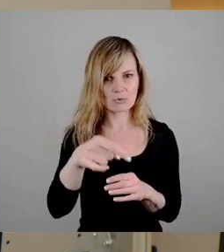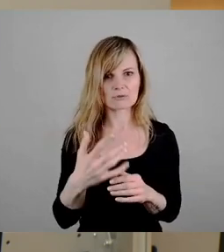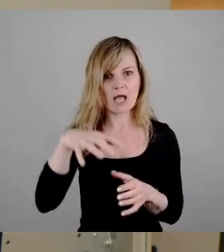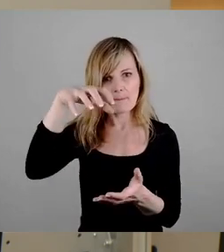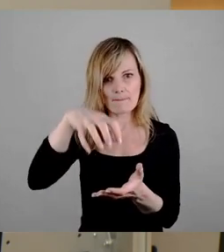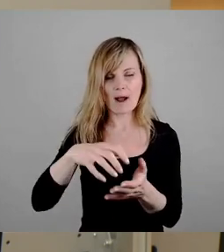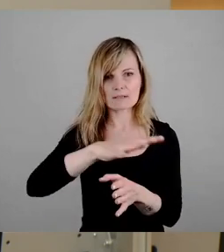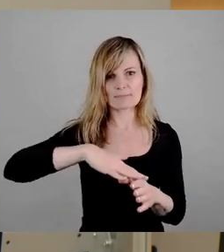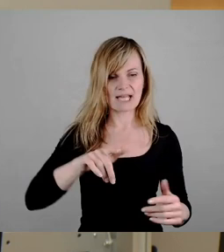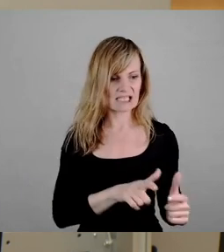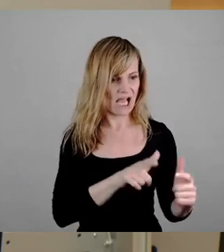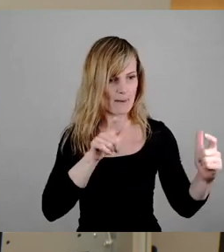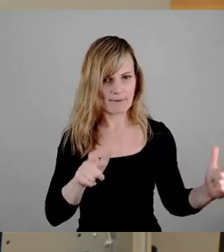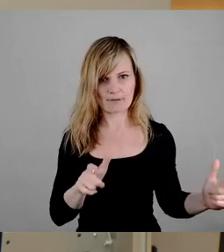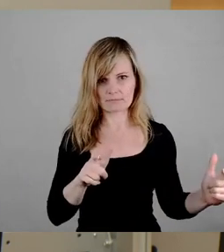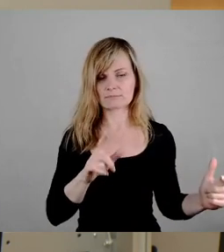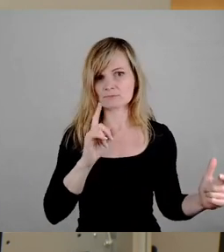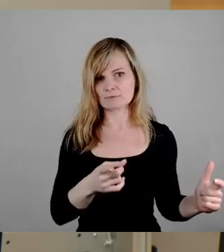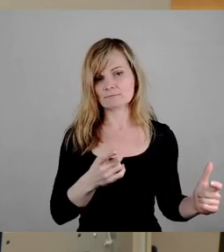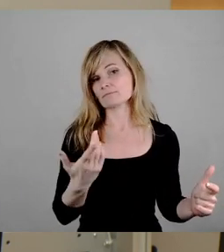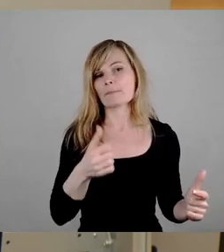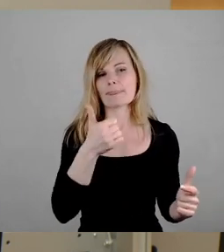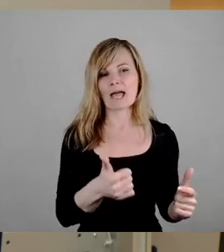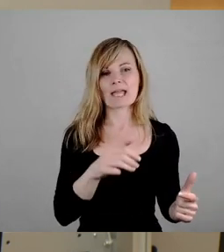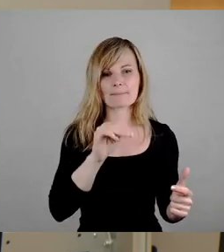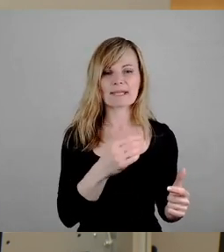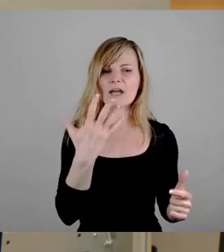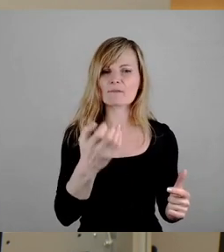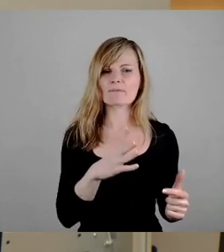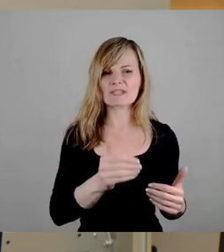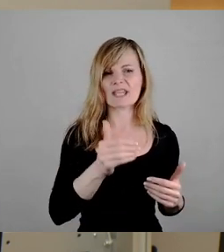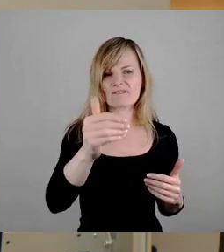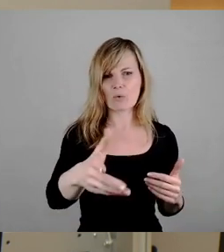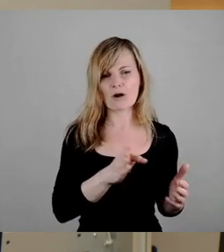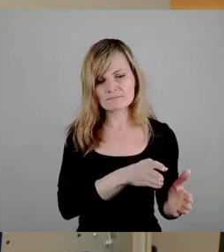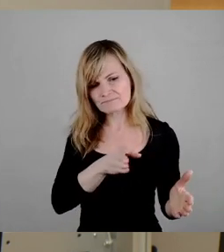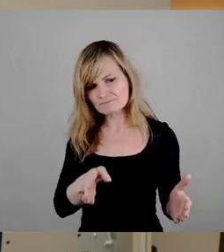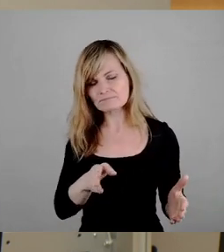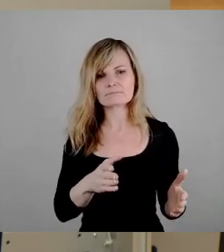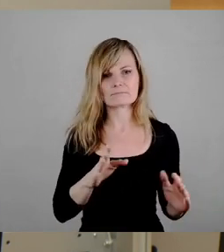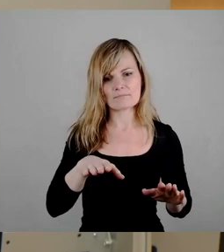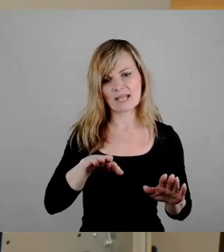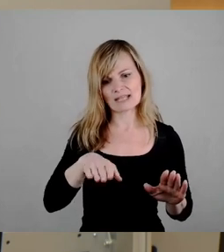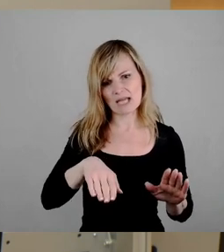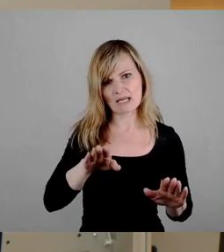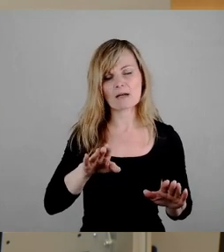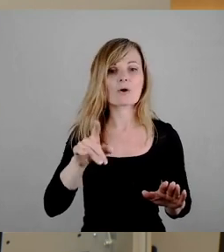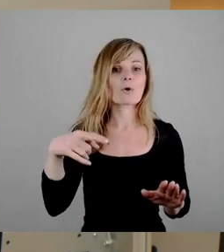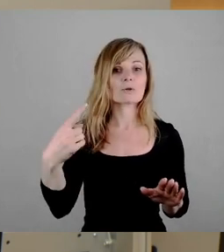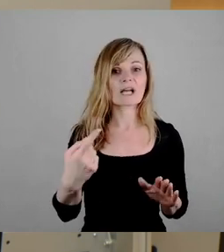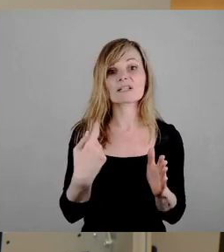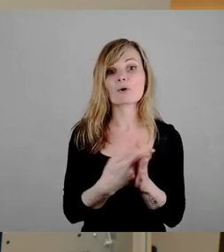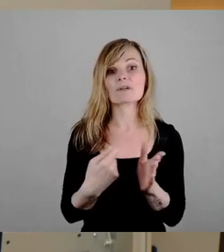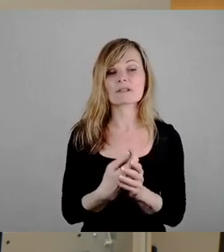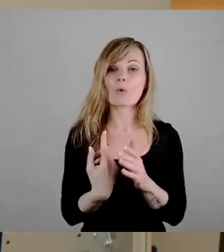man sie verbreitern müssen. Wird das im Prinzip 1,50 Meter weiter vorstellen müssen, ein bisschen im Prinzip anneigen. Und dann hat man das, und das kostet natürlich einen